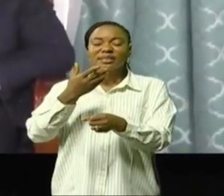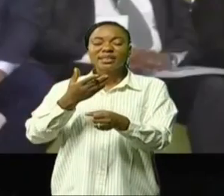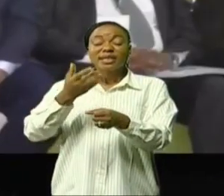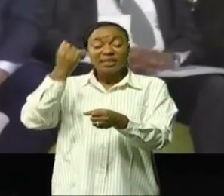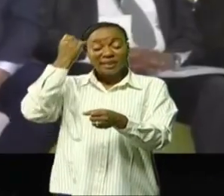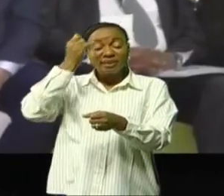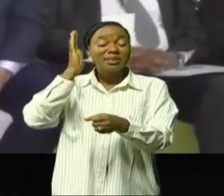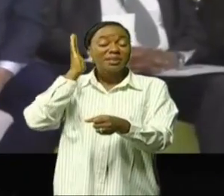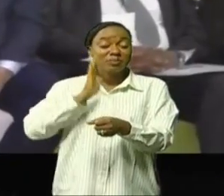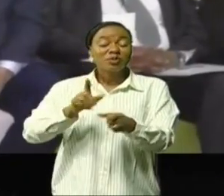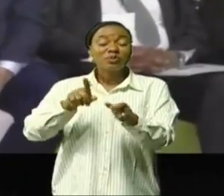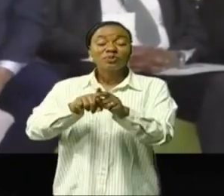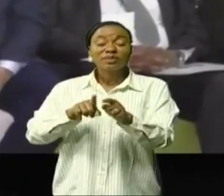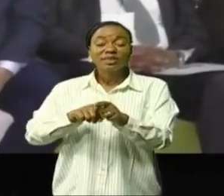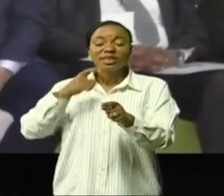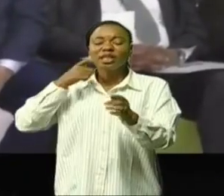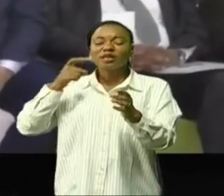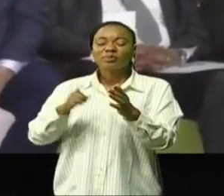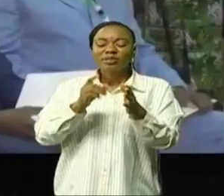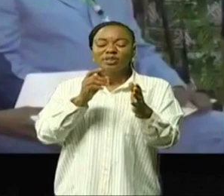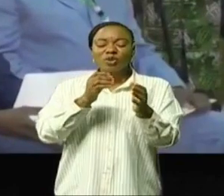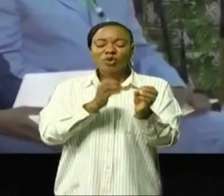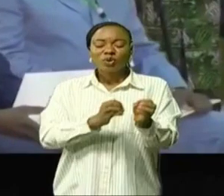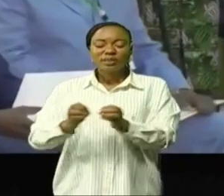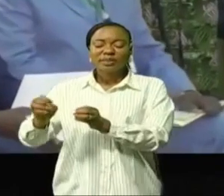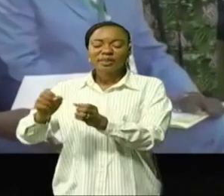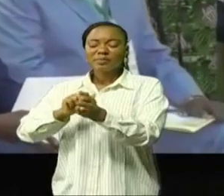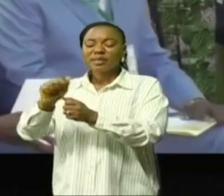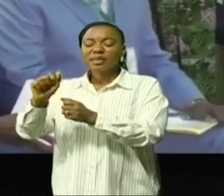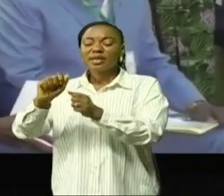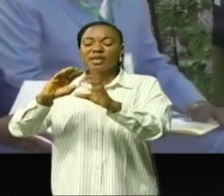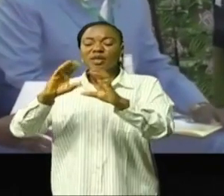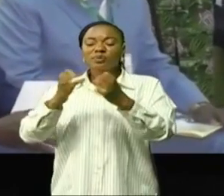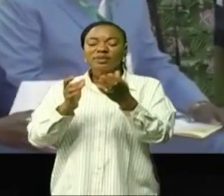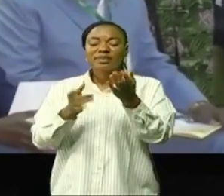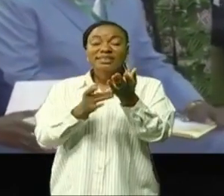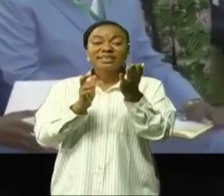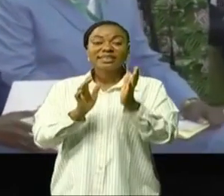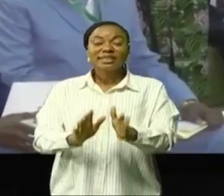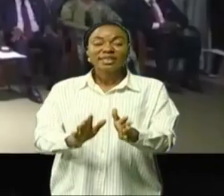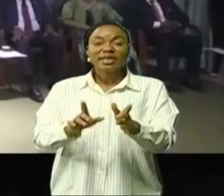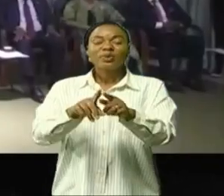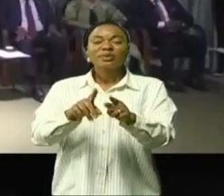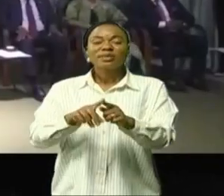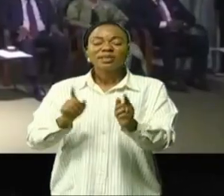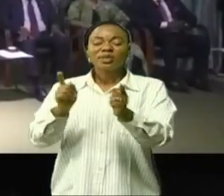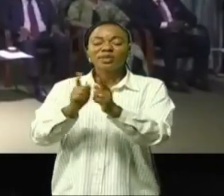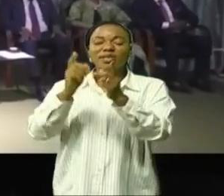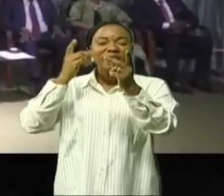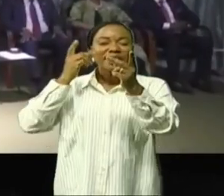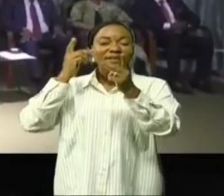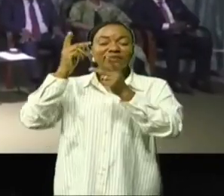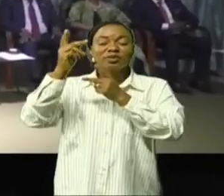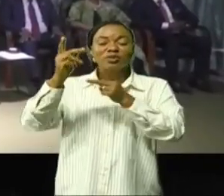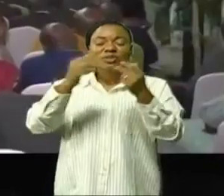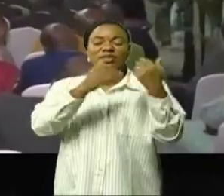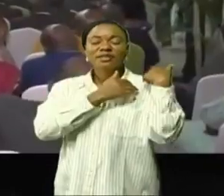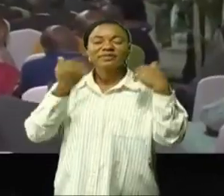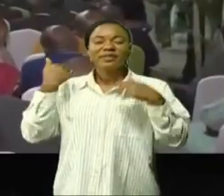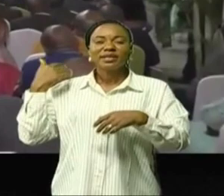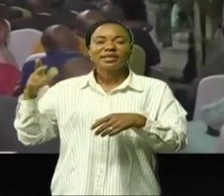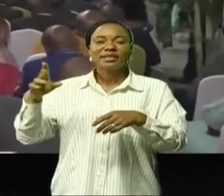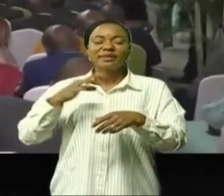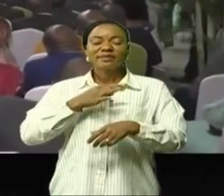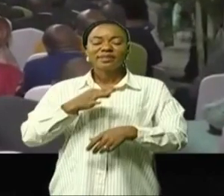pertinence des recommandations formulées par la Commission technique mixte. Récomandations qui rencontrent la vision du chef de l'État, Félix